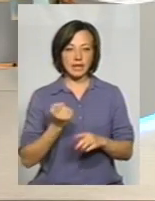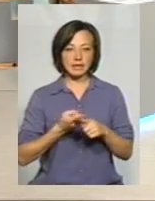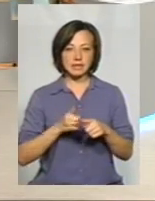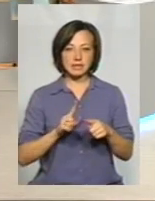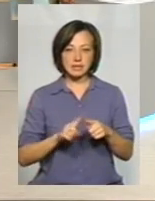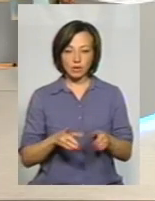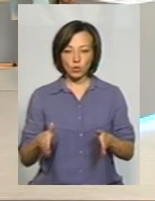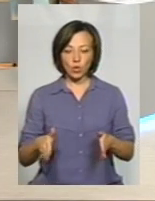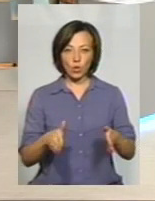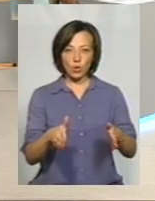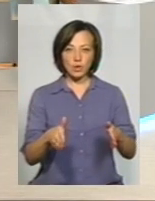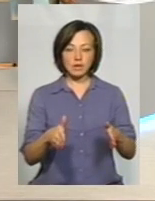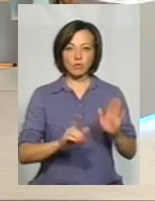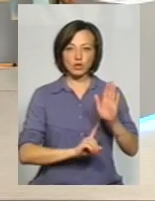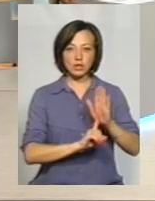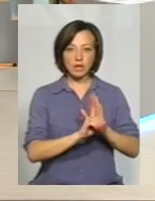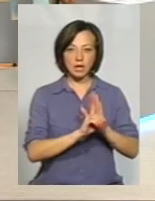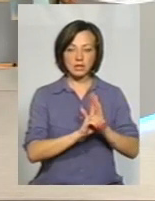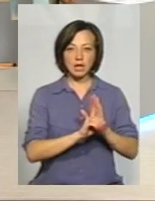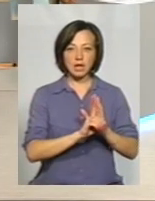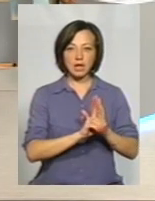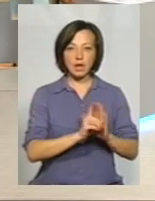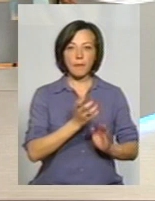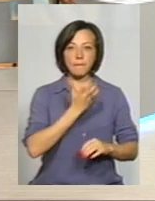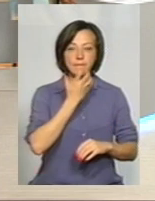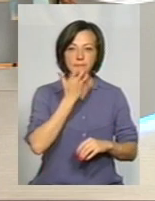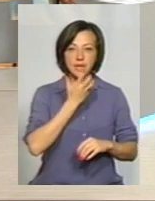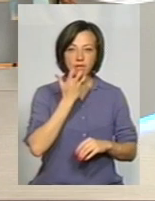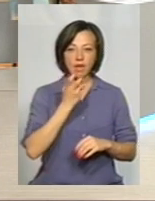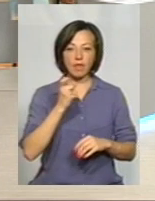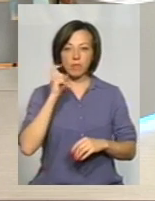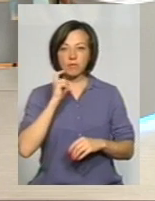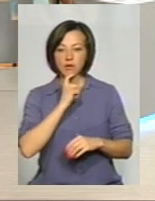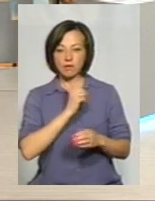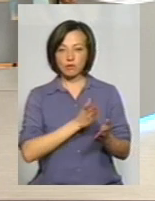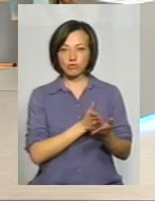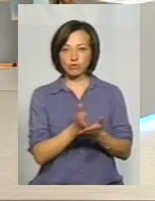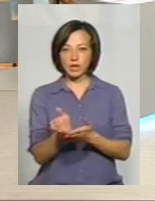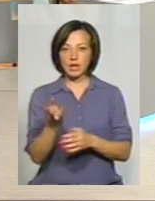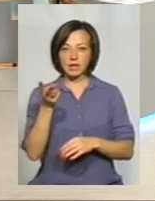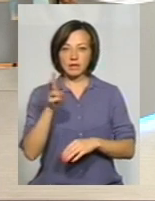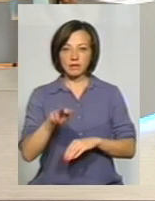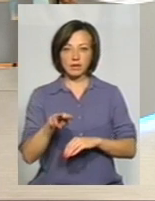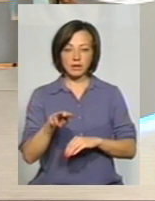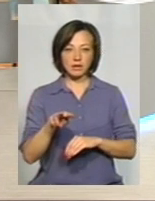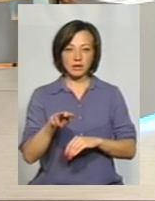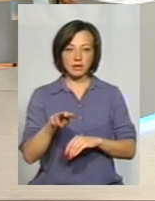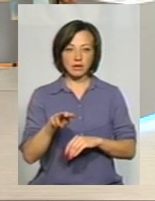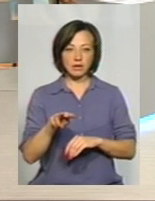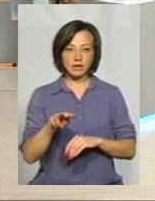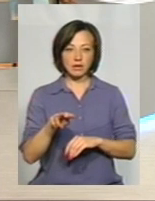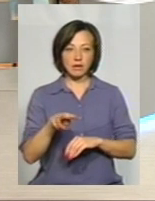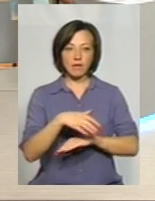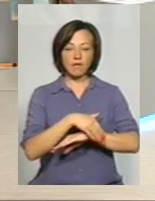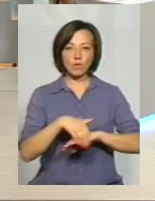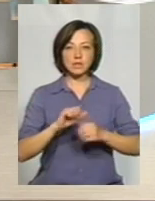ділянці, це починаючи з півдня на північ, це дві вулиці по місту